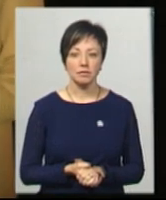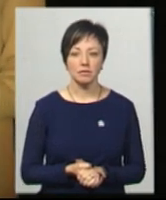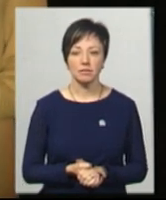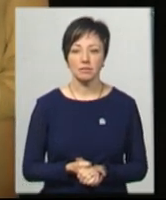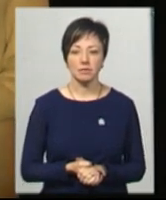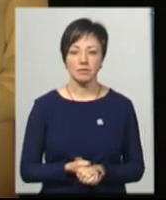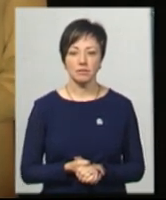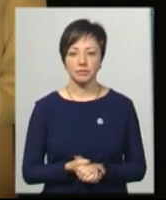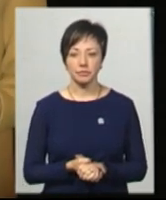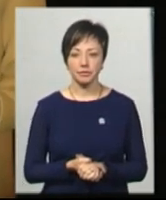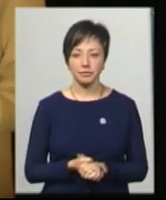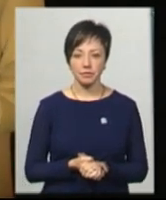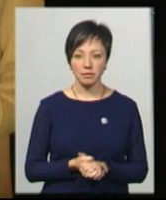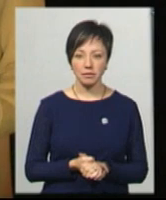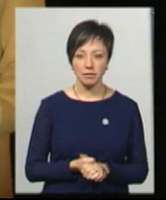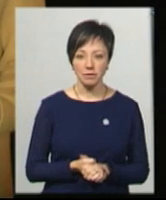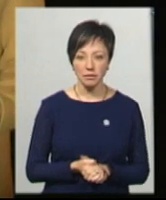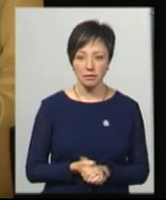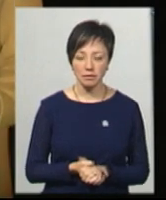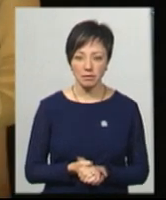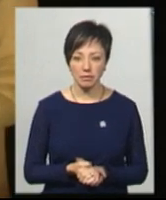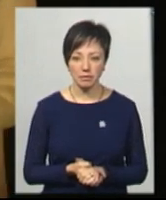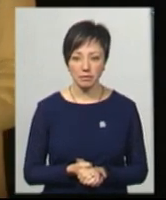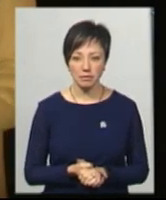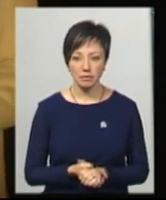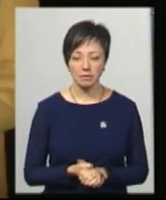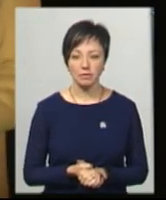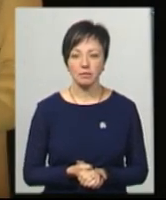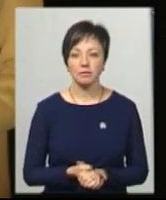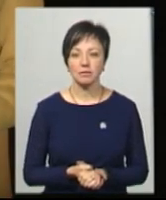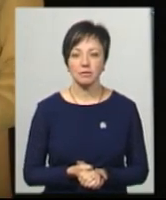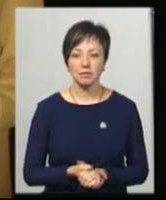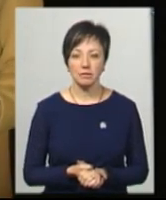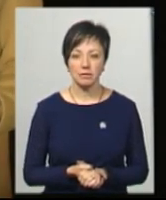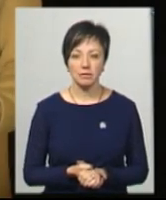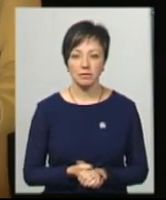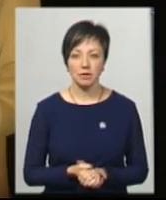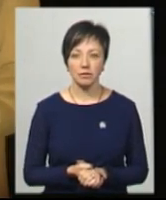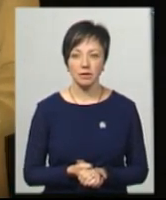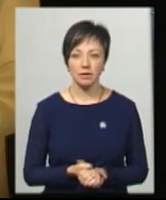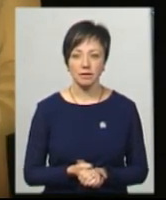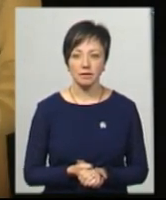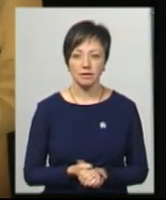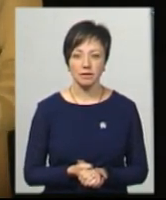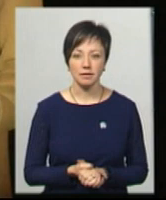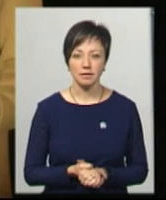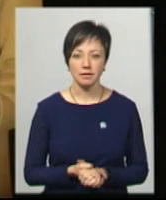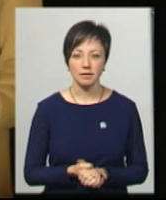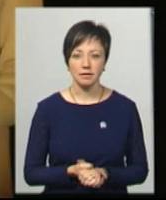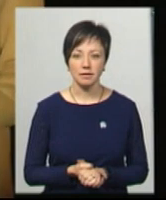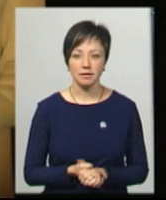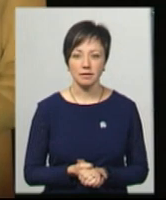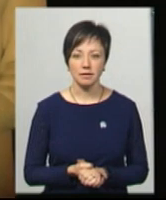Тому сьогодні проводять таку ж акцію у 40 містах України та світу. Зараз біля мене знаходиться організатор акції у